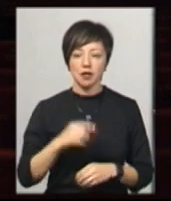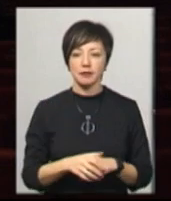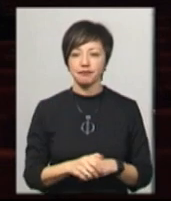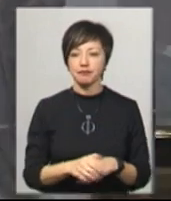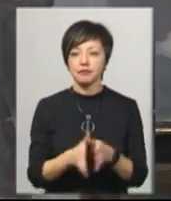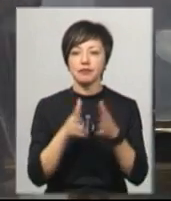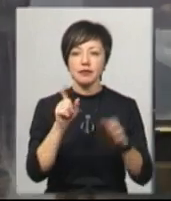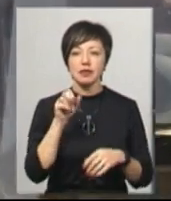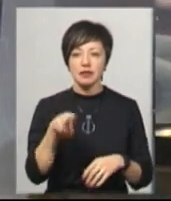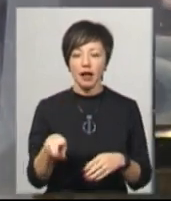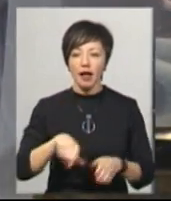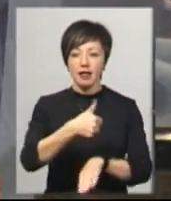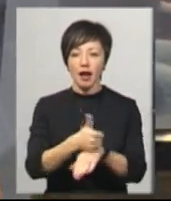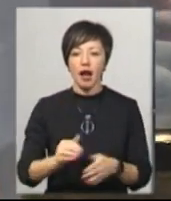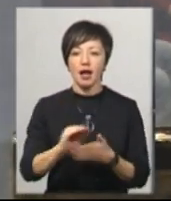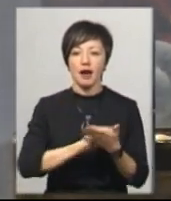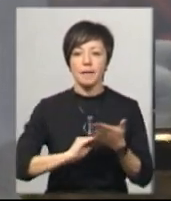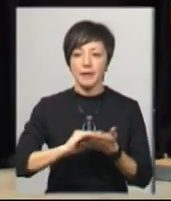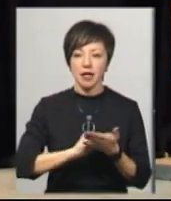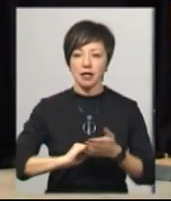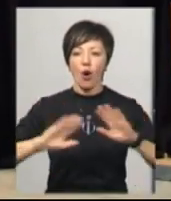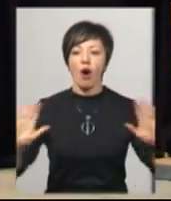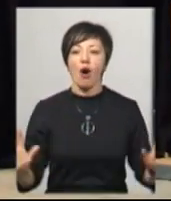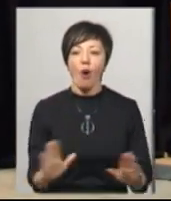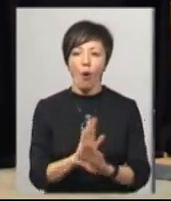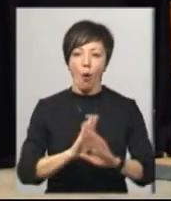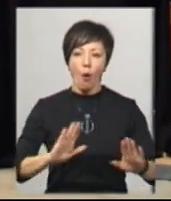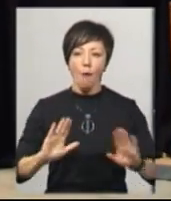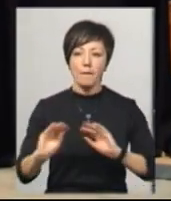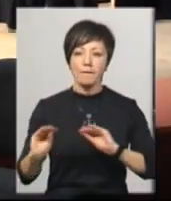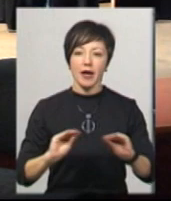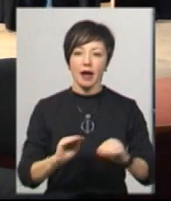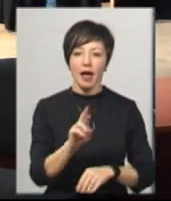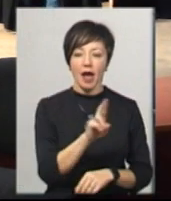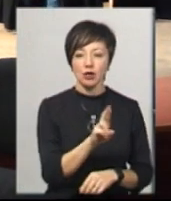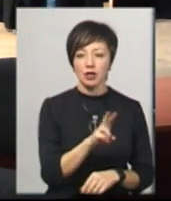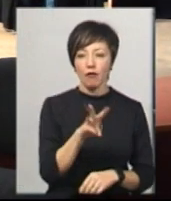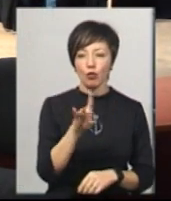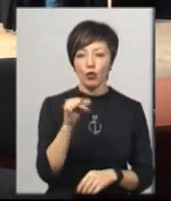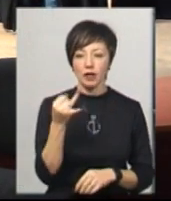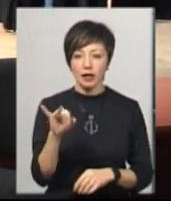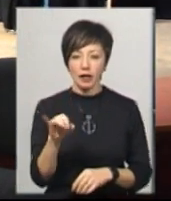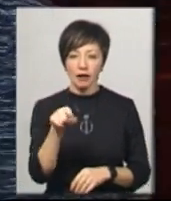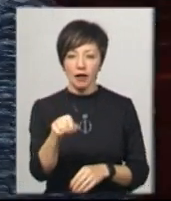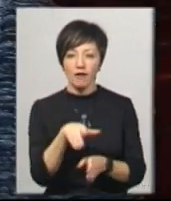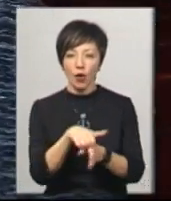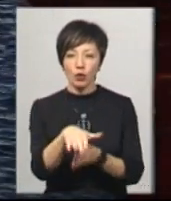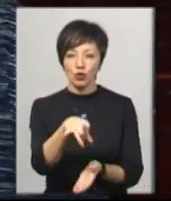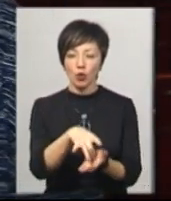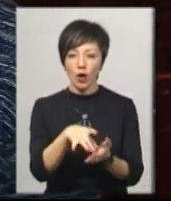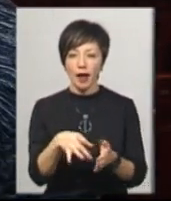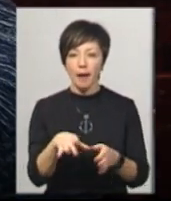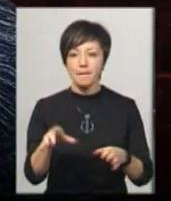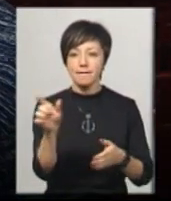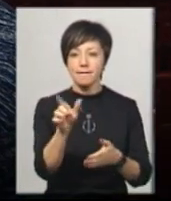Залі Хмельницької філармонії йде генеральна репетиція опери Ярослав Мудрий. За кулісами грає оркестр, а на сцені солісти виконують сольні партії. Складність